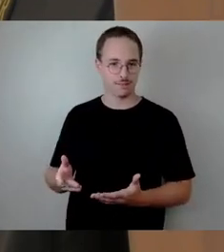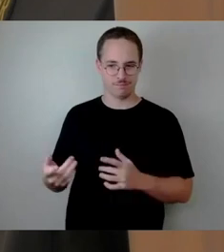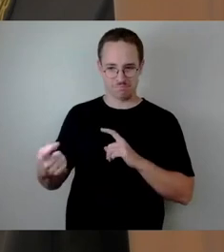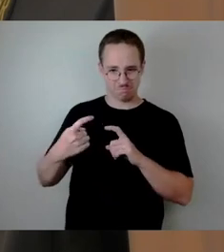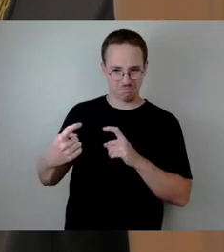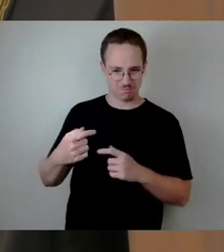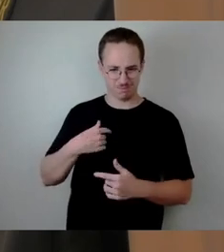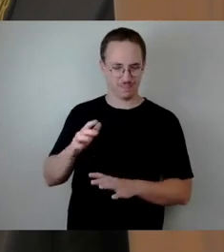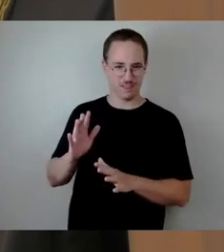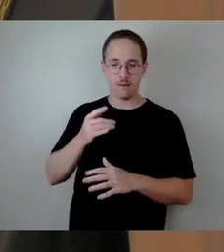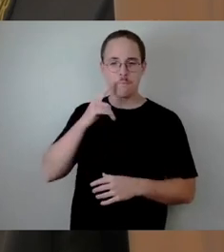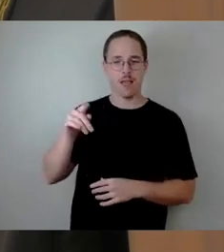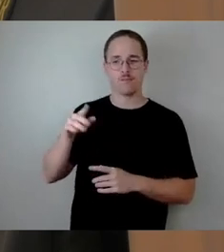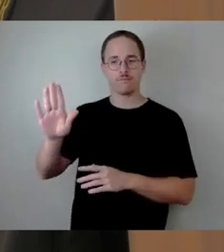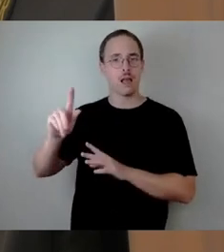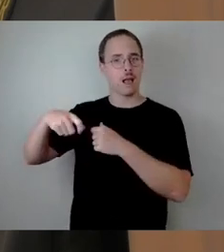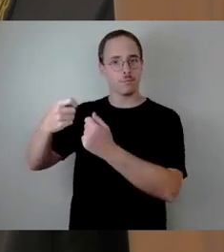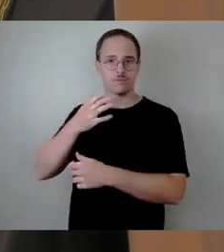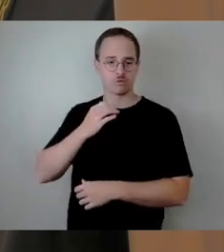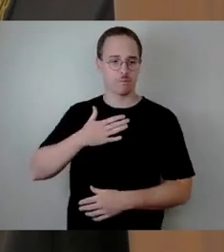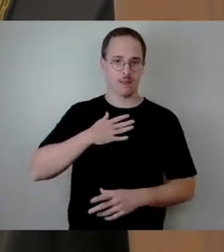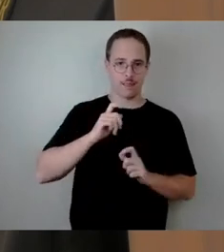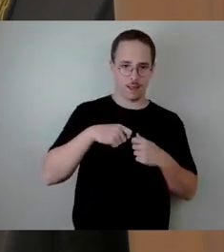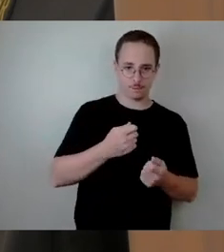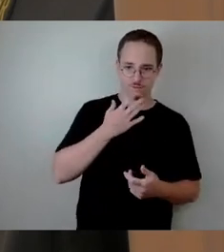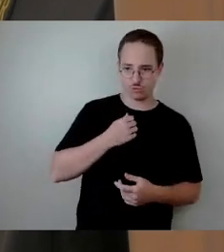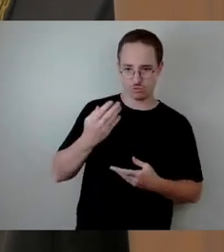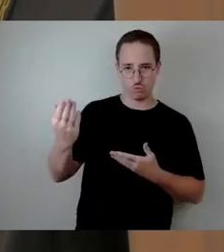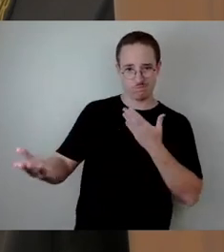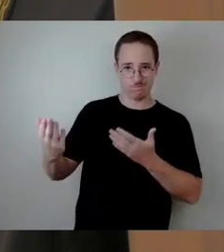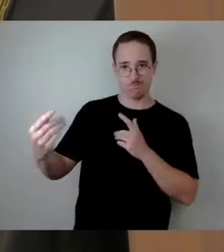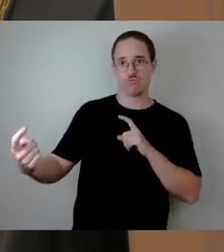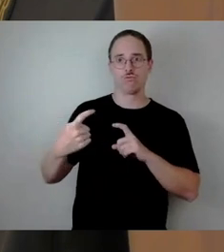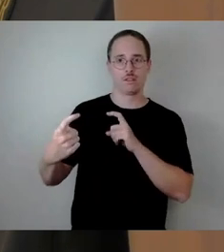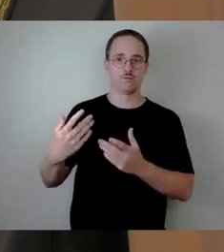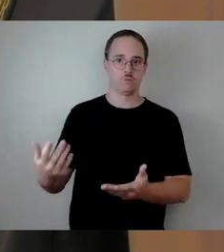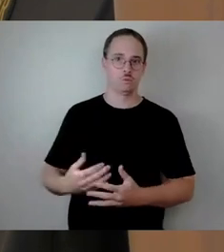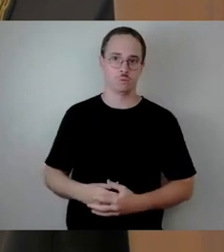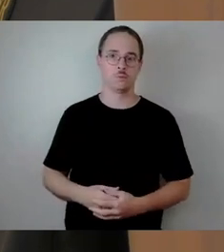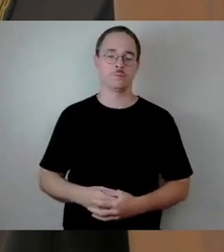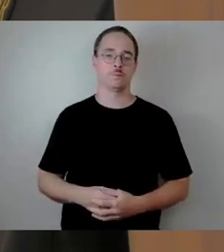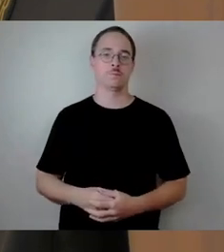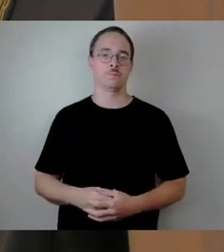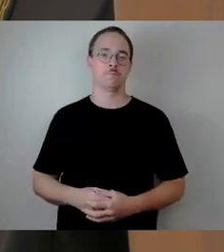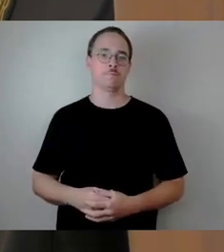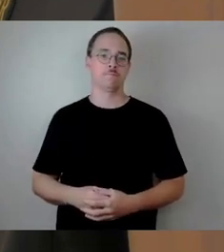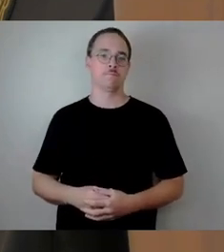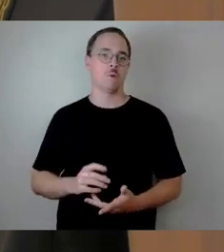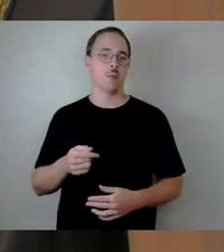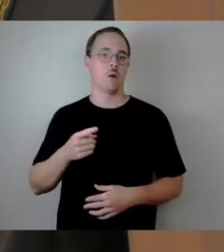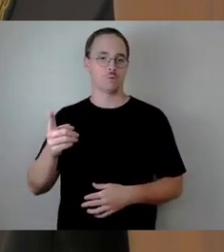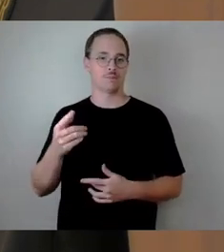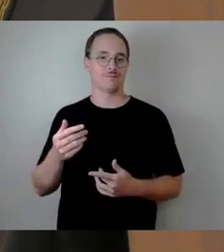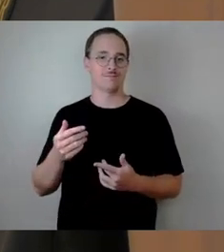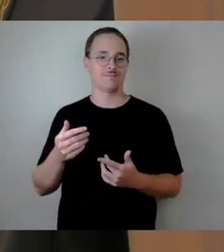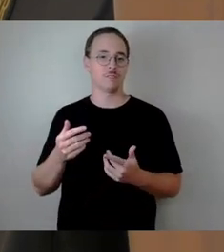Regelungen des TVID zu den Eingruppierungen und den Stufenaufstiegen, die verbindlich sind und von uns umzusetzen. Ich habe